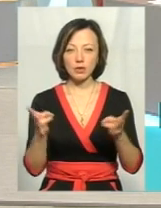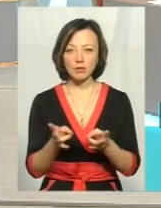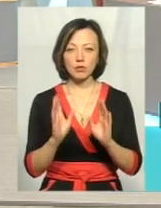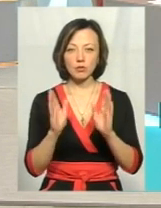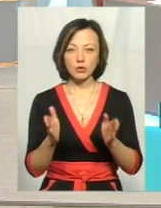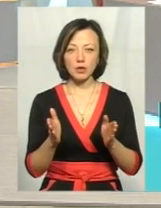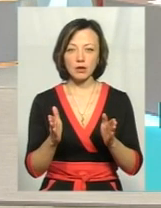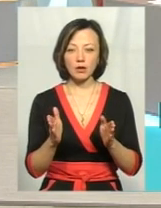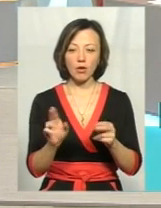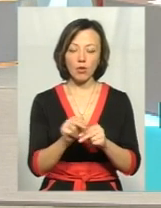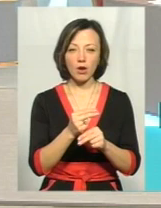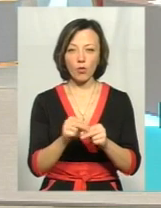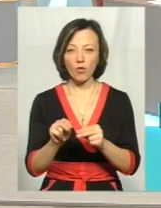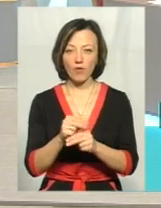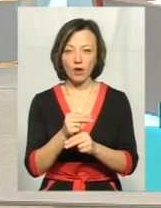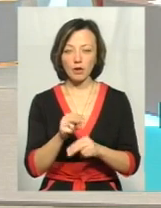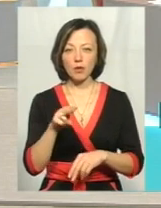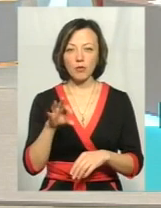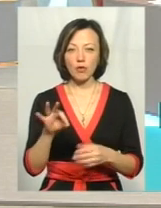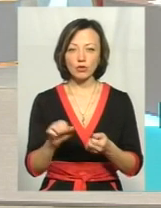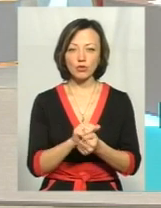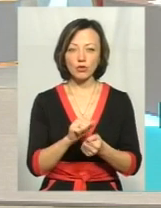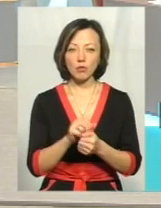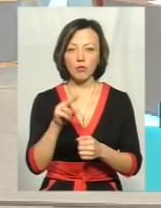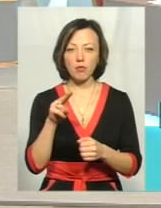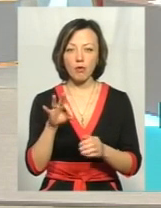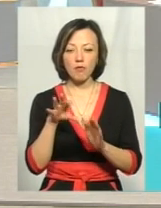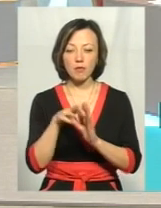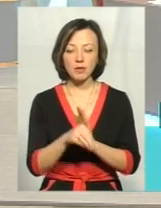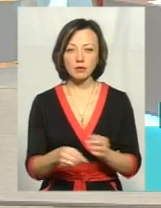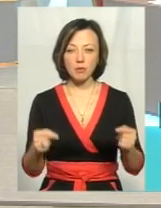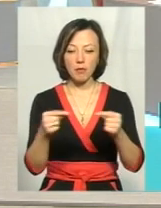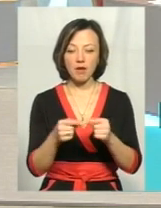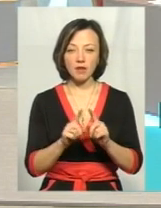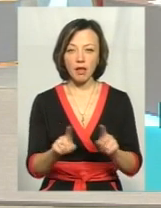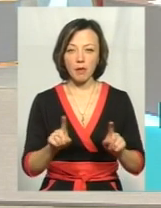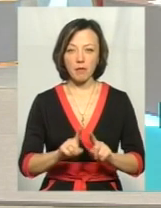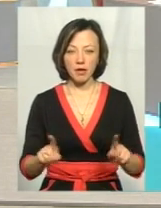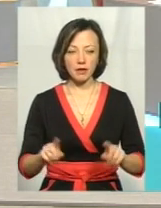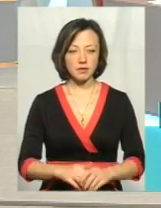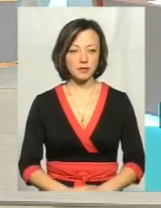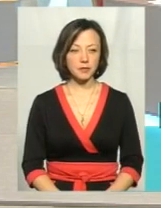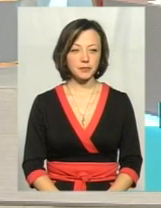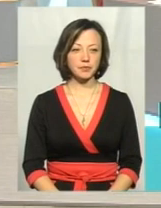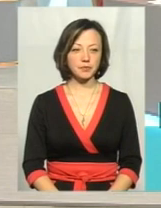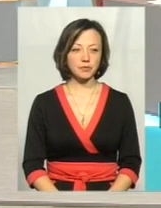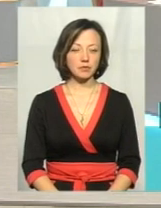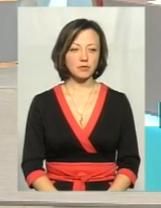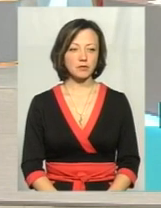деякі показники коригувати. По жорсткості, по вмісту певних елементів, мікроелементів. А